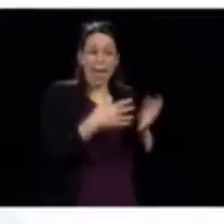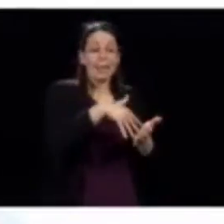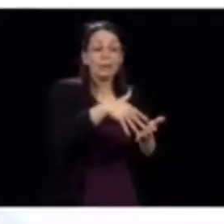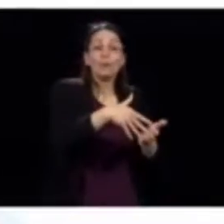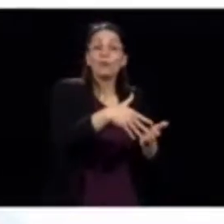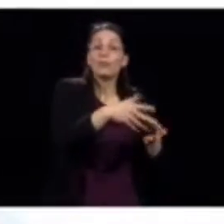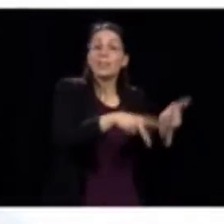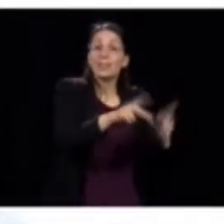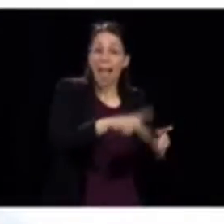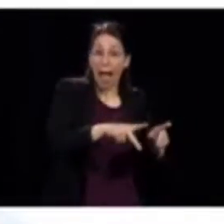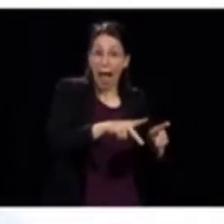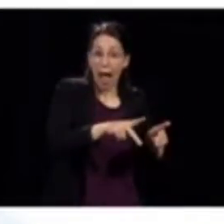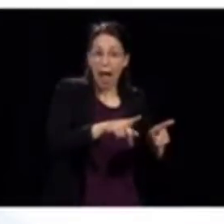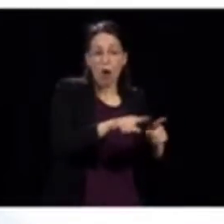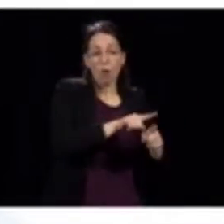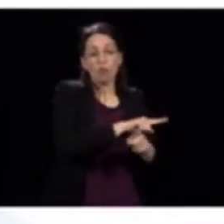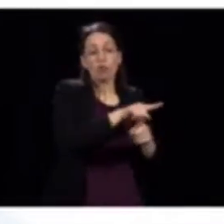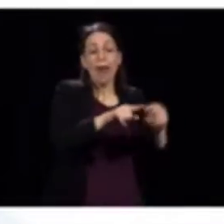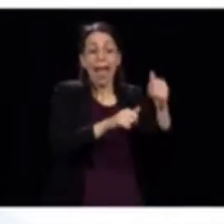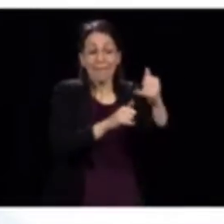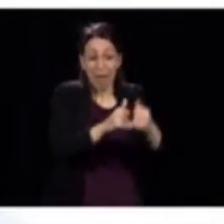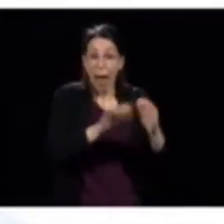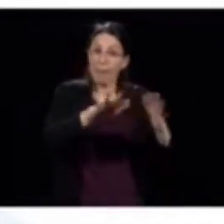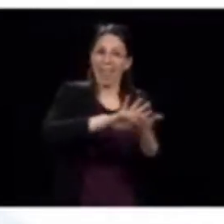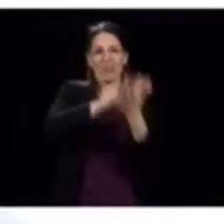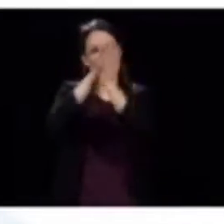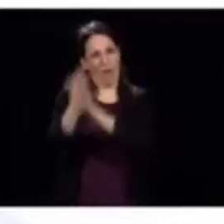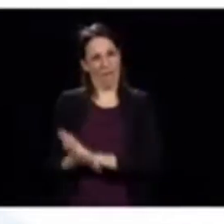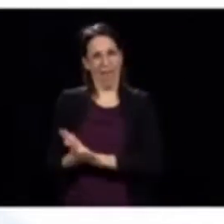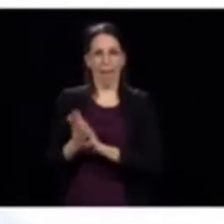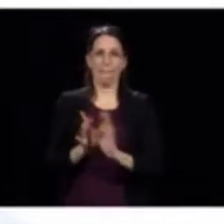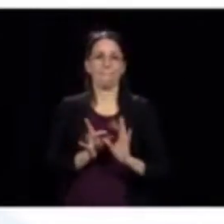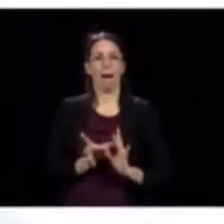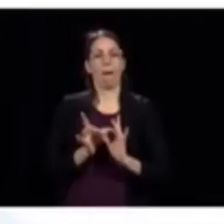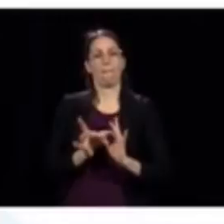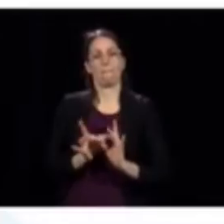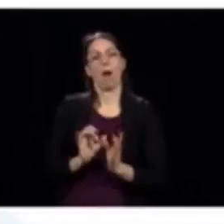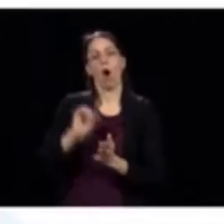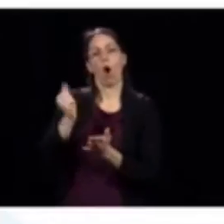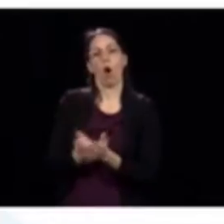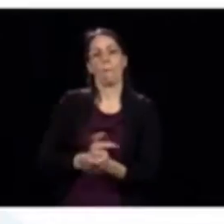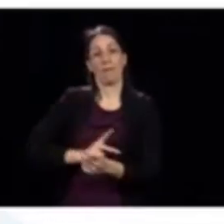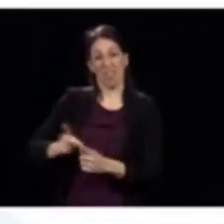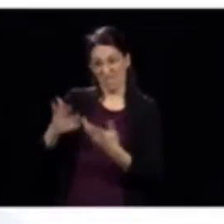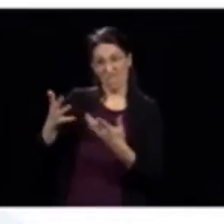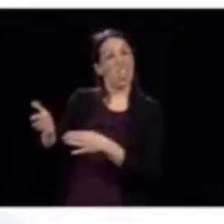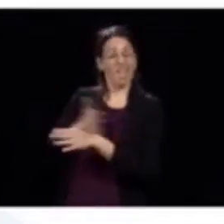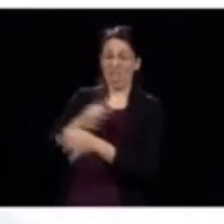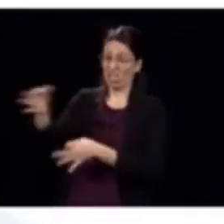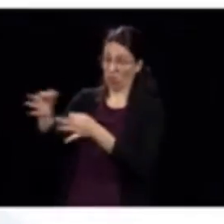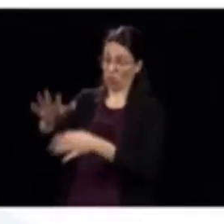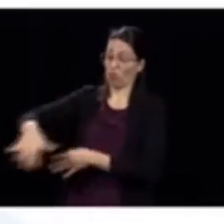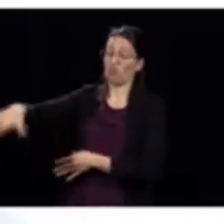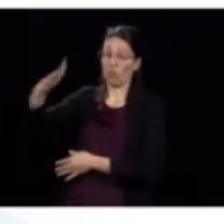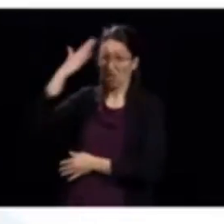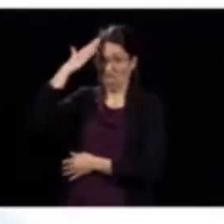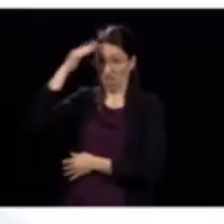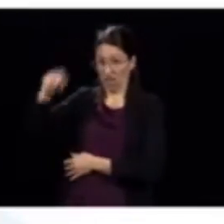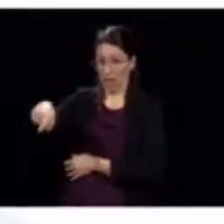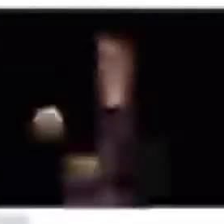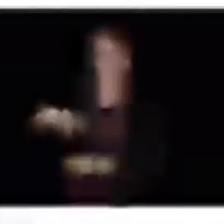et être membres de l'Ordre professionnel. Alors, tout ça a été discuté avec des ordres professionnels concernés.